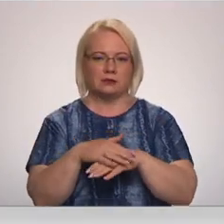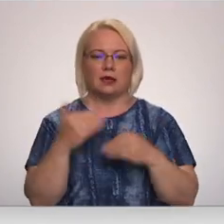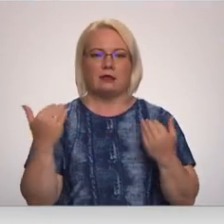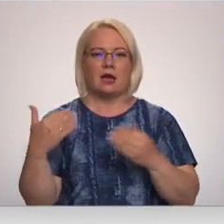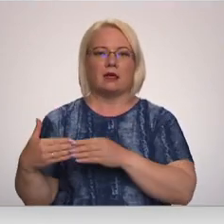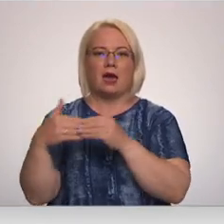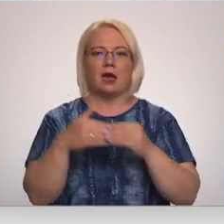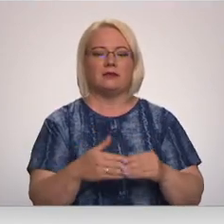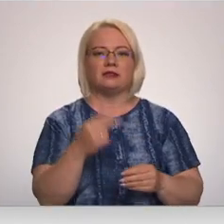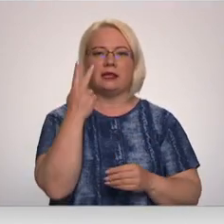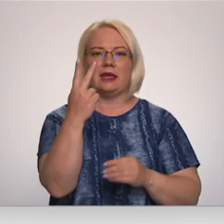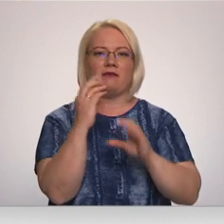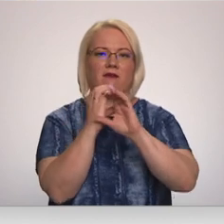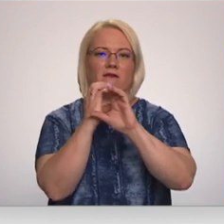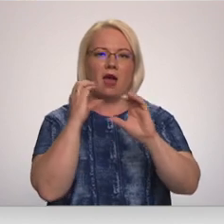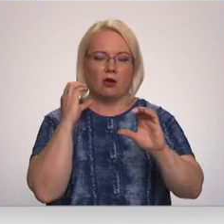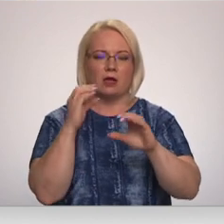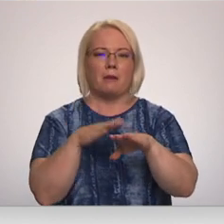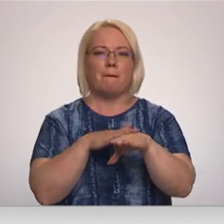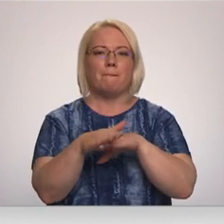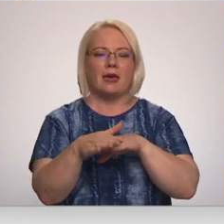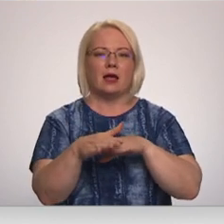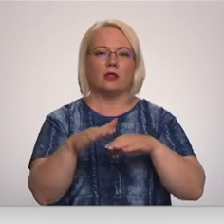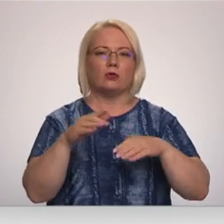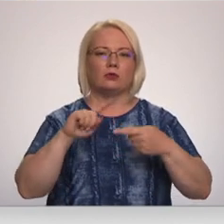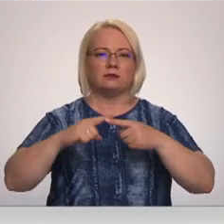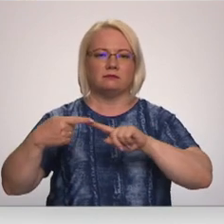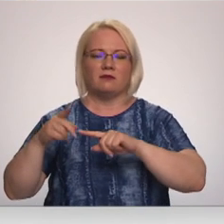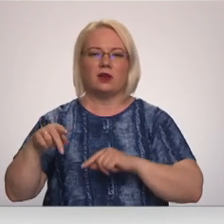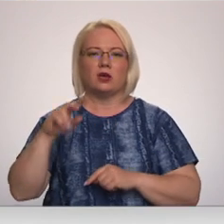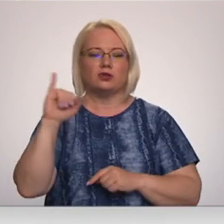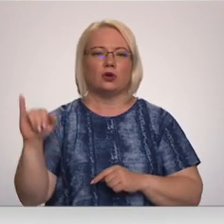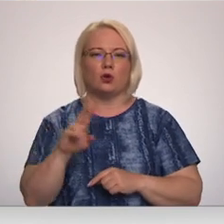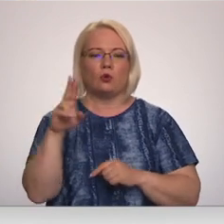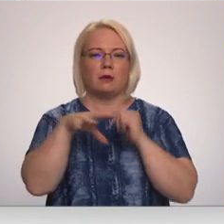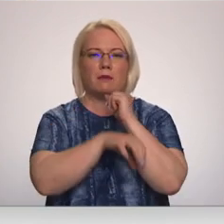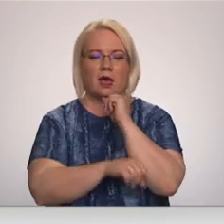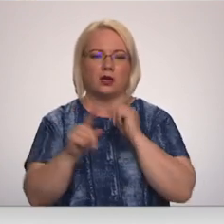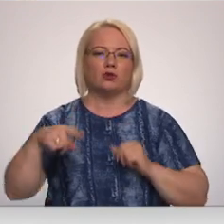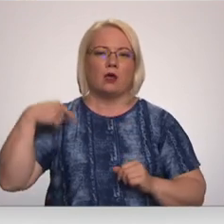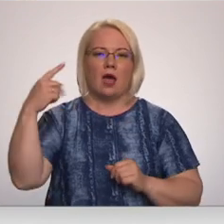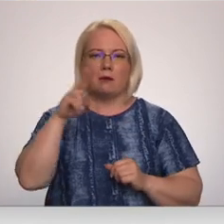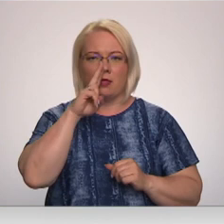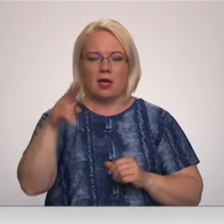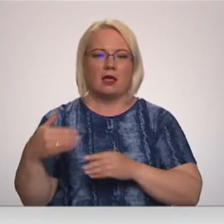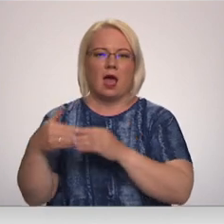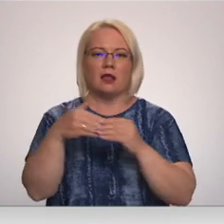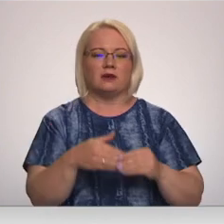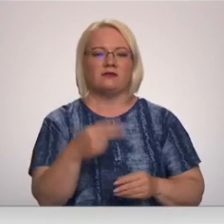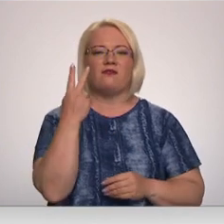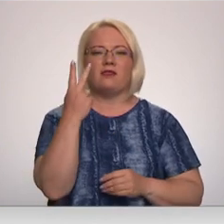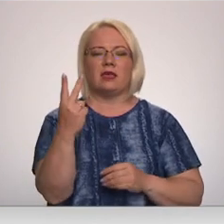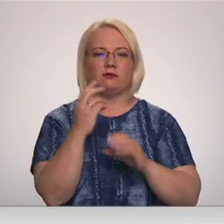vagoni, taču pilnu vilciena sastāvu varēs nokomplektēt vien jūnija beigās, jo nākamajā nedēļā atvedīs atlikušos divus vilciena